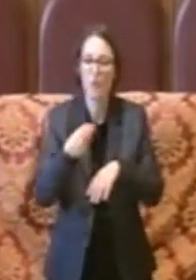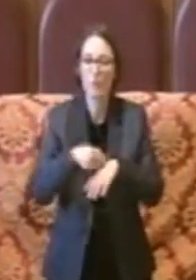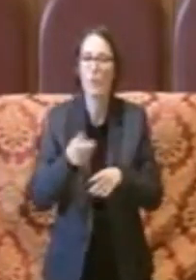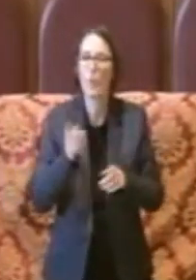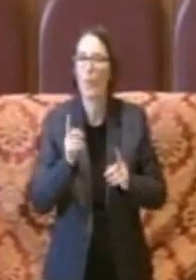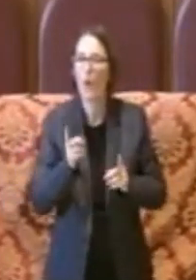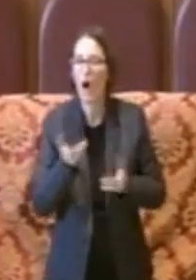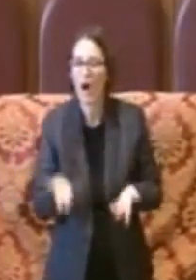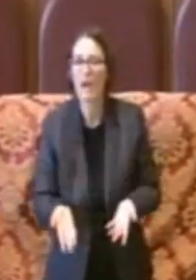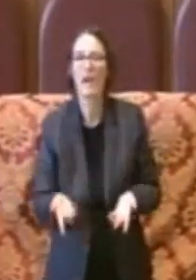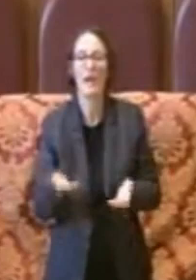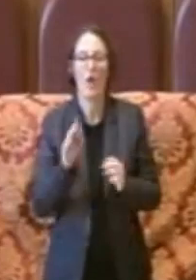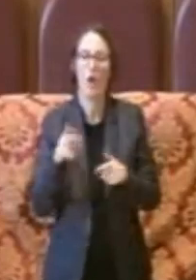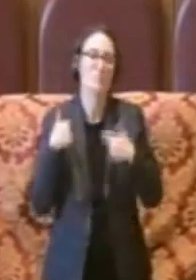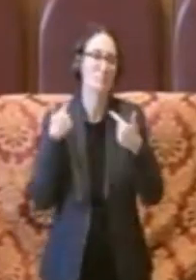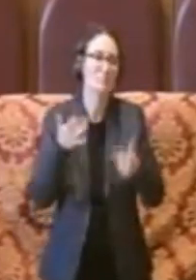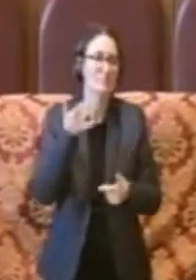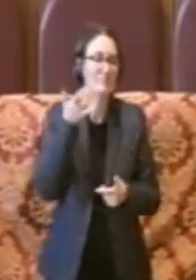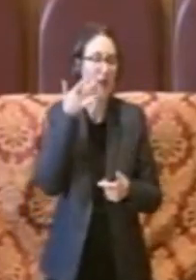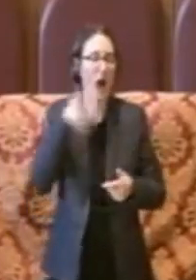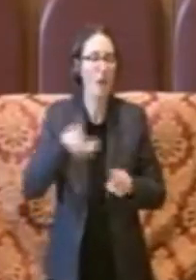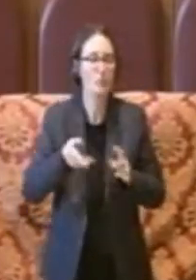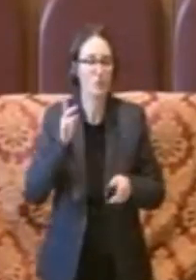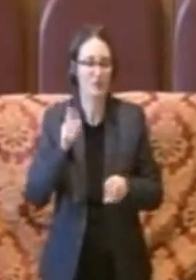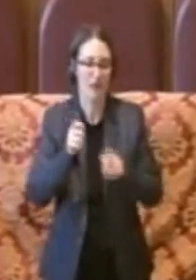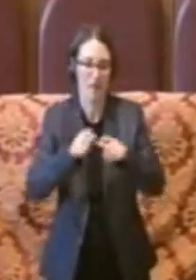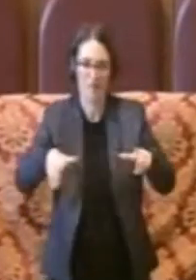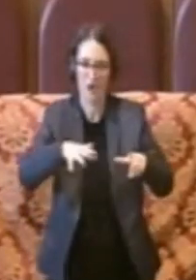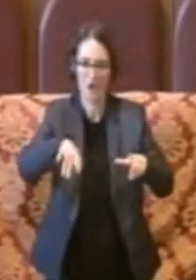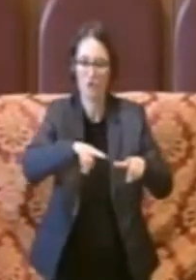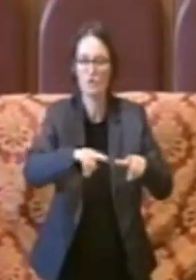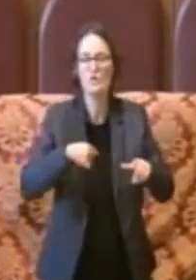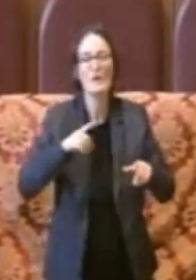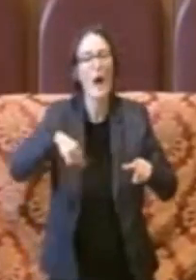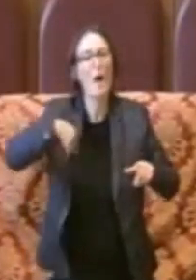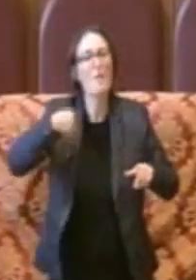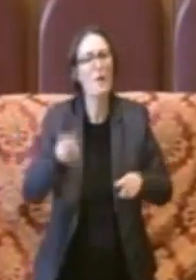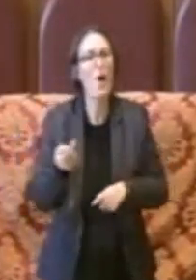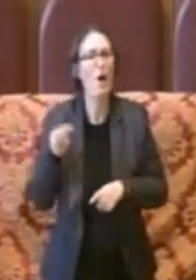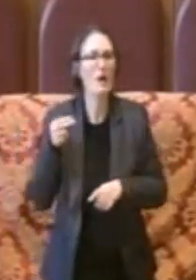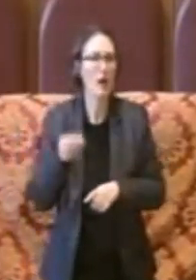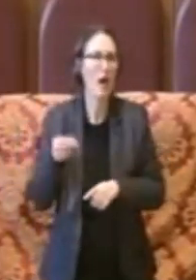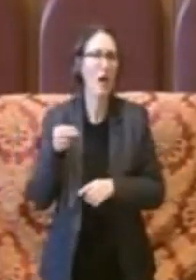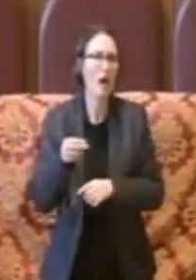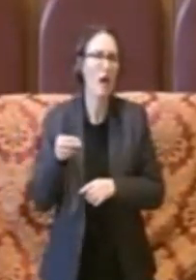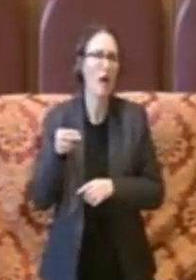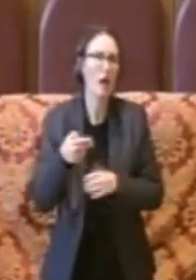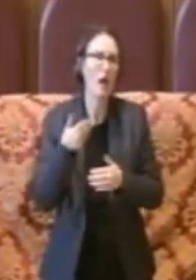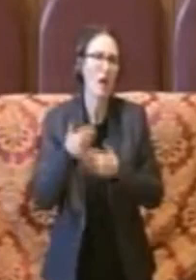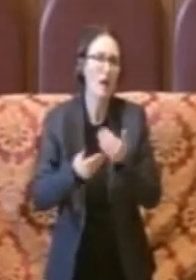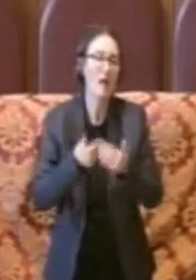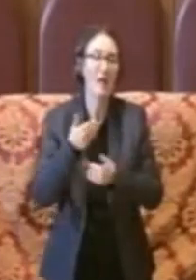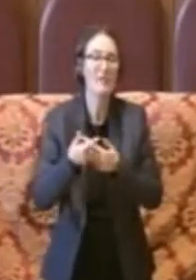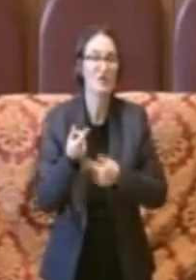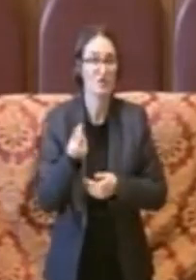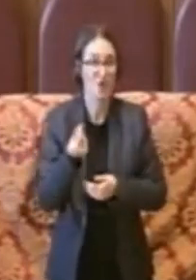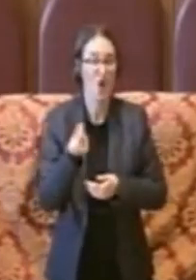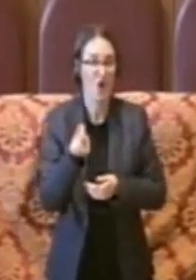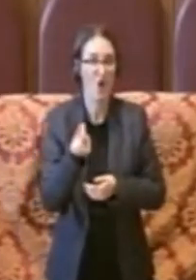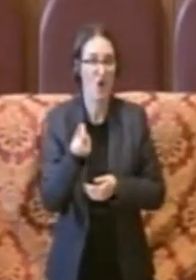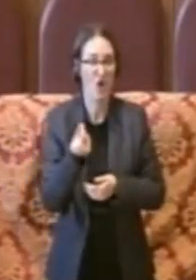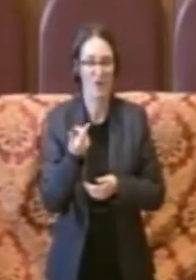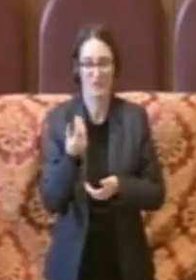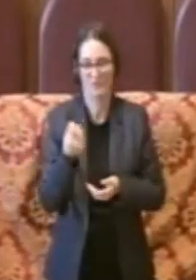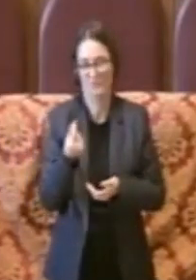rendere più semplice per la cittadinanza, poi sono stati nel corso degli anni messi quindi i soldi e le